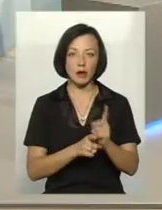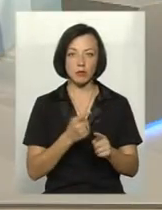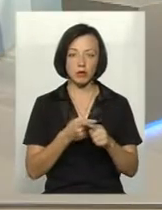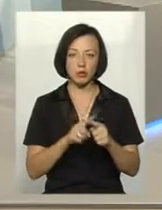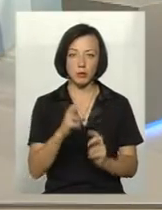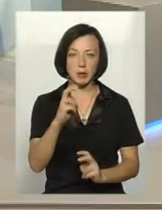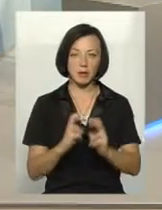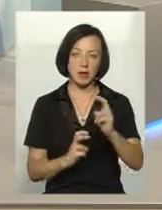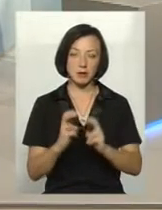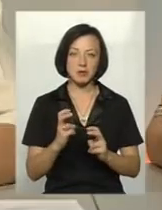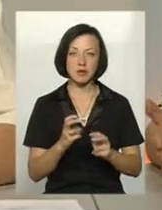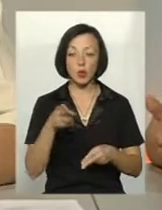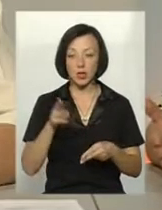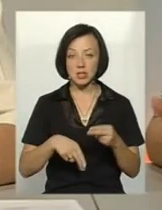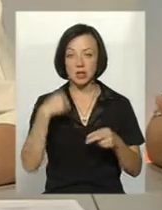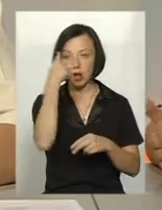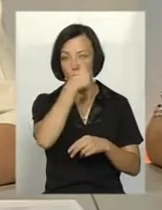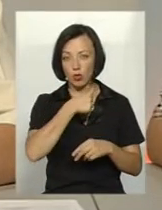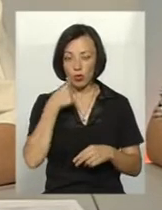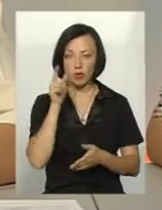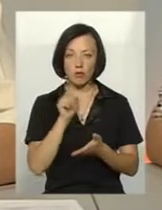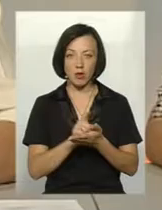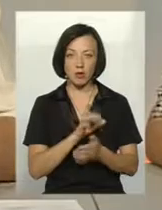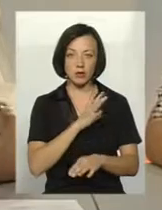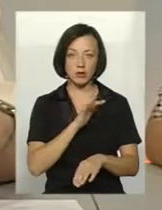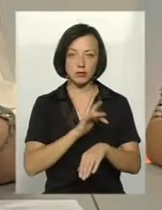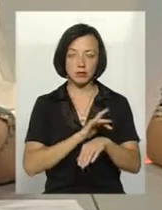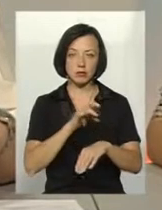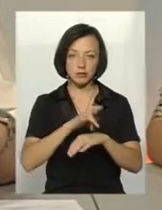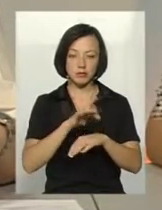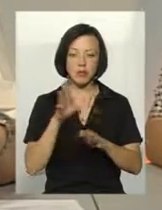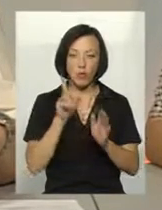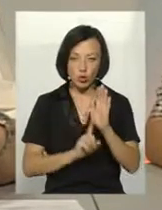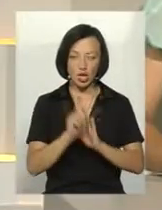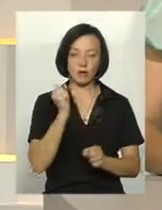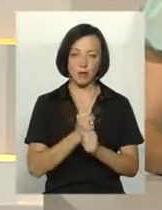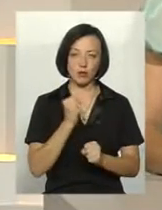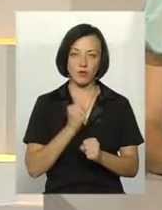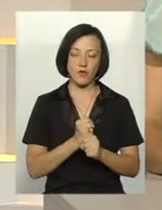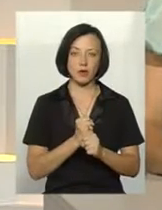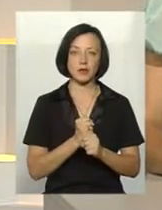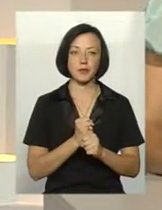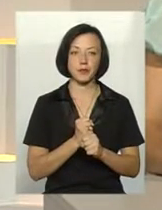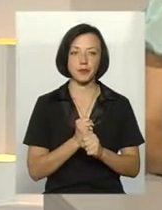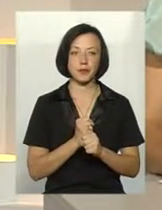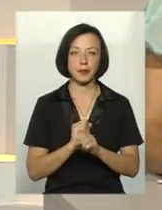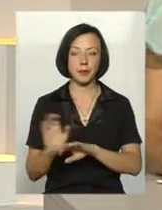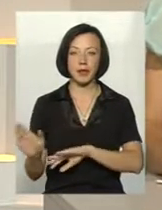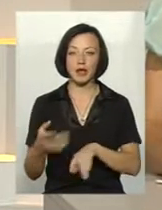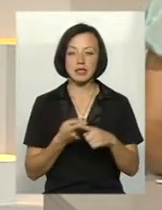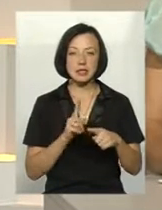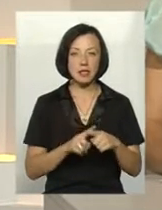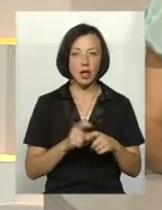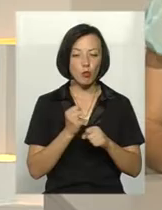підприємстві. І десь до кінця року вона має війти в експлуатацію. Власне, це і робочі